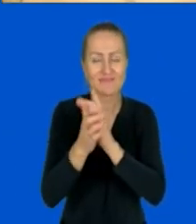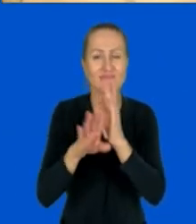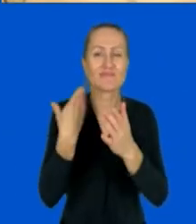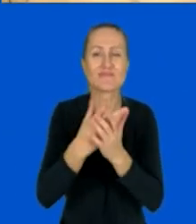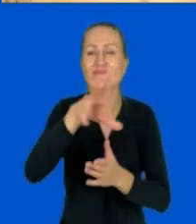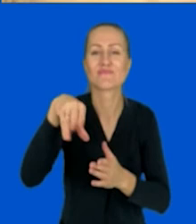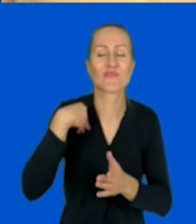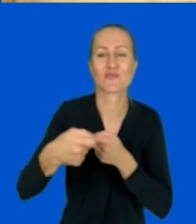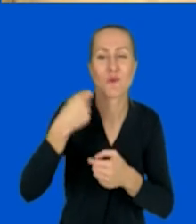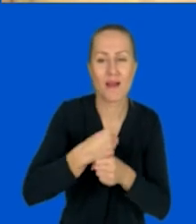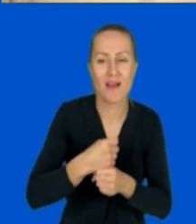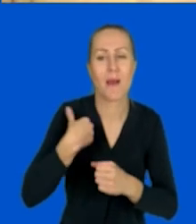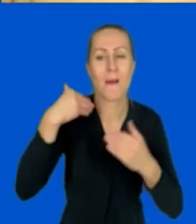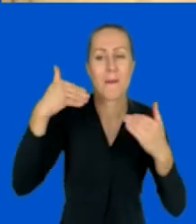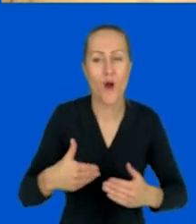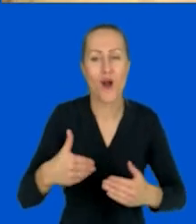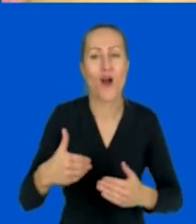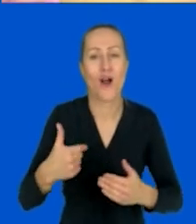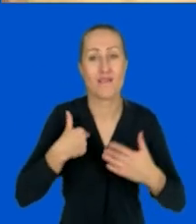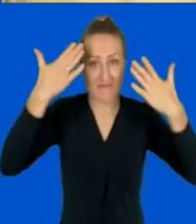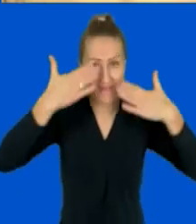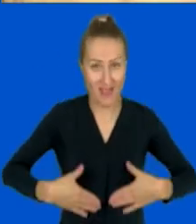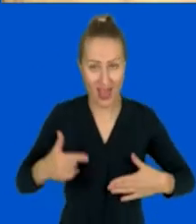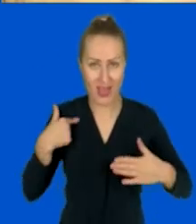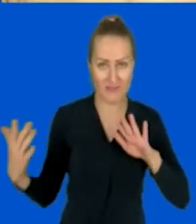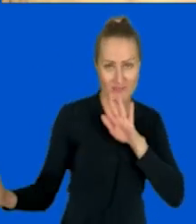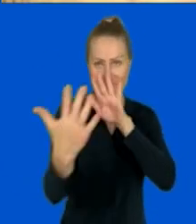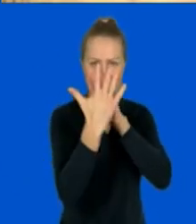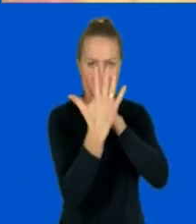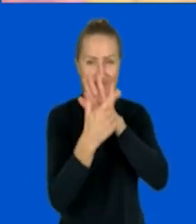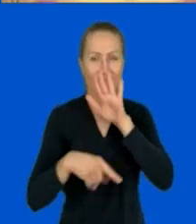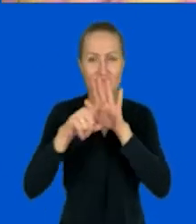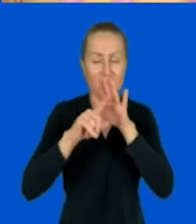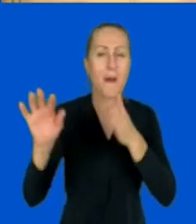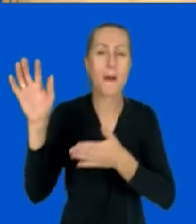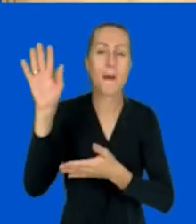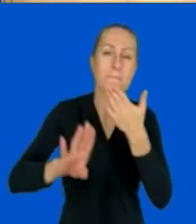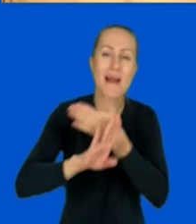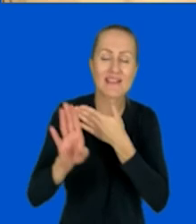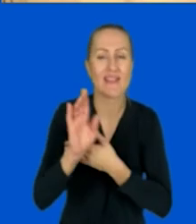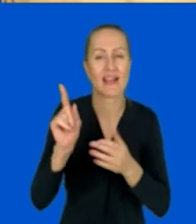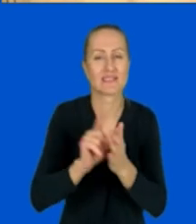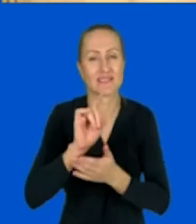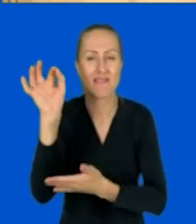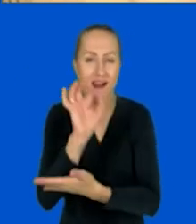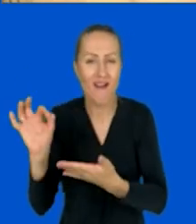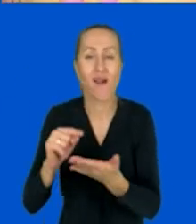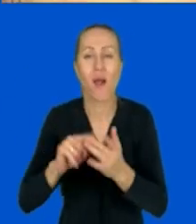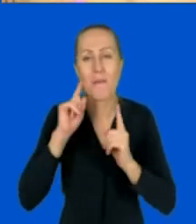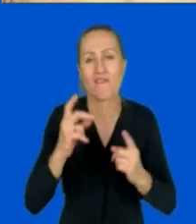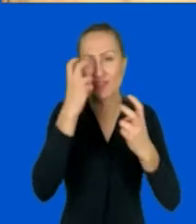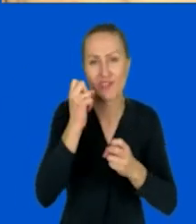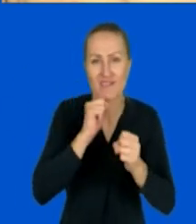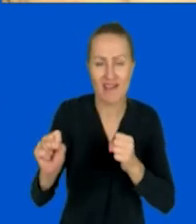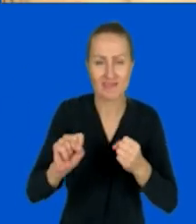współpracownikami nakładać swoją prezentację, nakładać grafiki i co powoduje, że coś fajnego dzieje się na ekranie, my